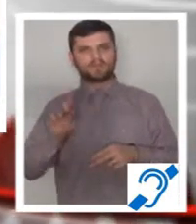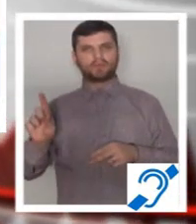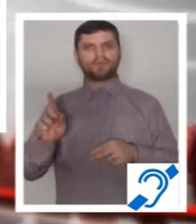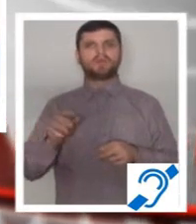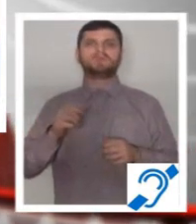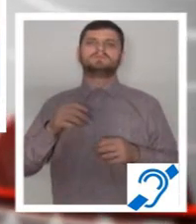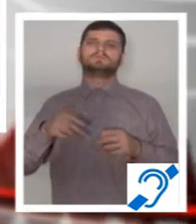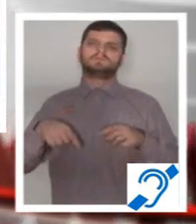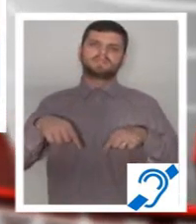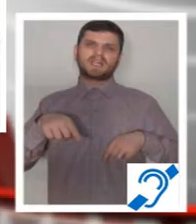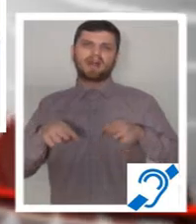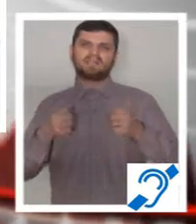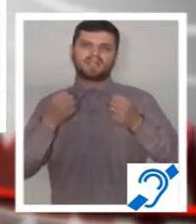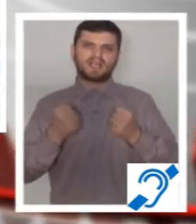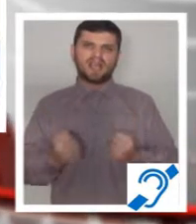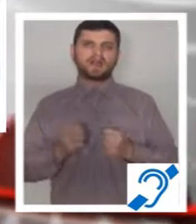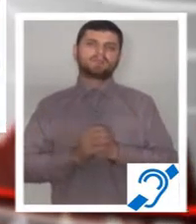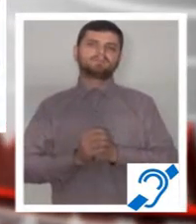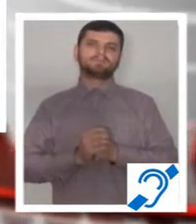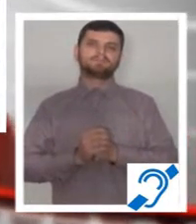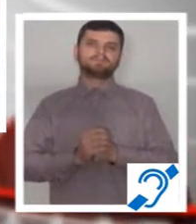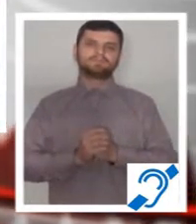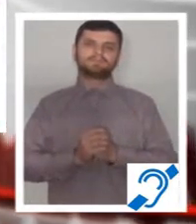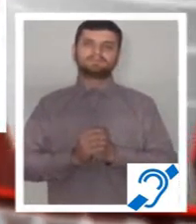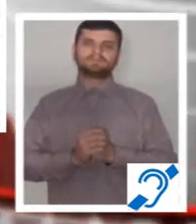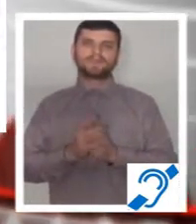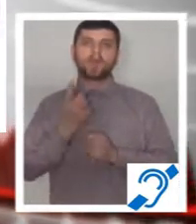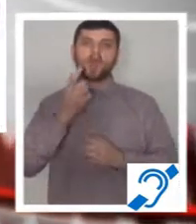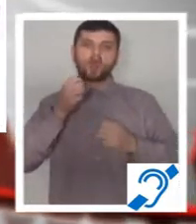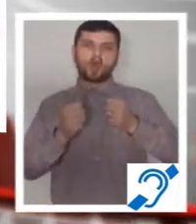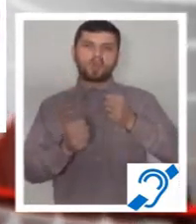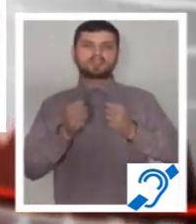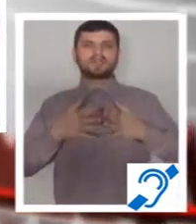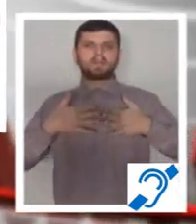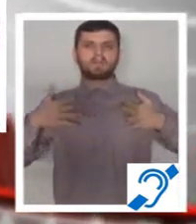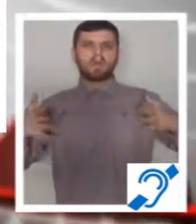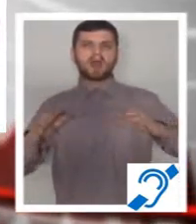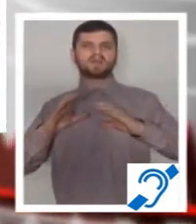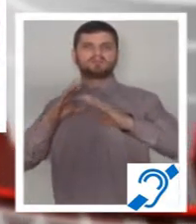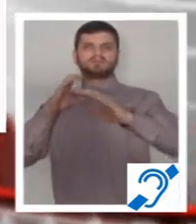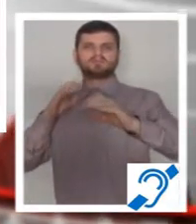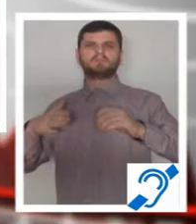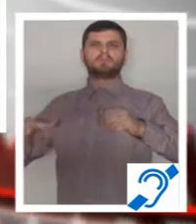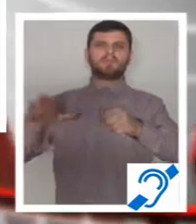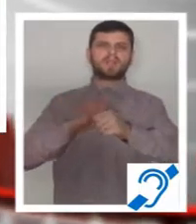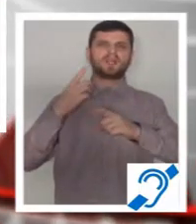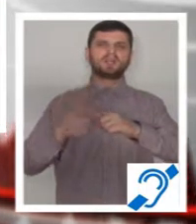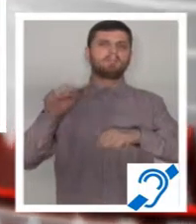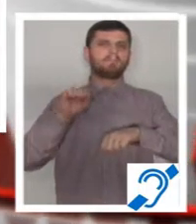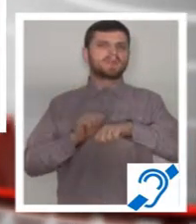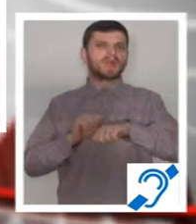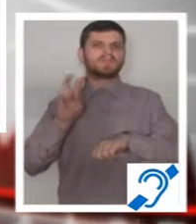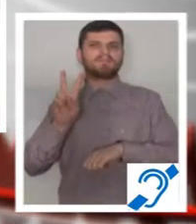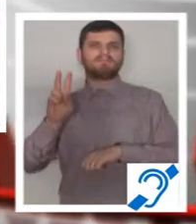circulându-se ore bune doar pe un singur sens. O mașină de mare tonaj, încărcată până la refuz cu piatră de var, circa